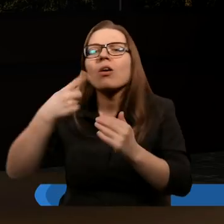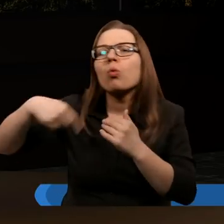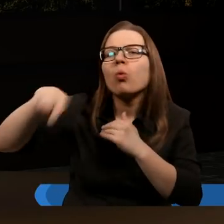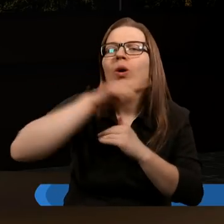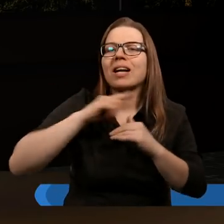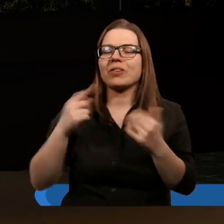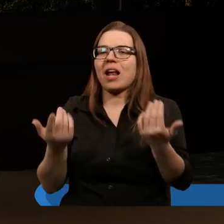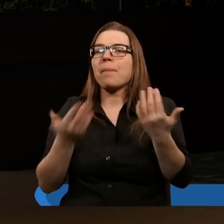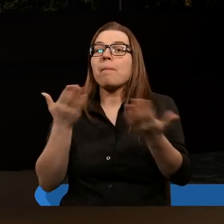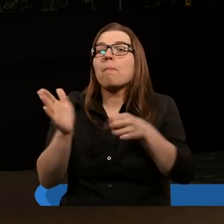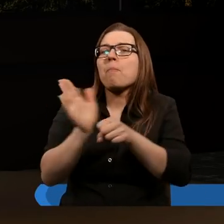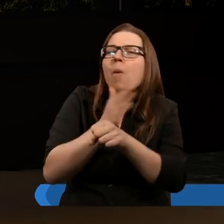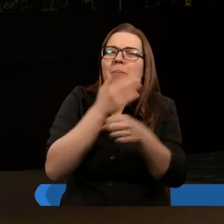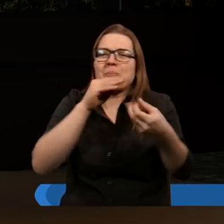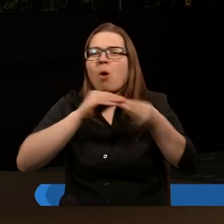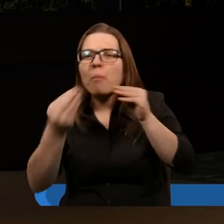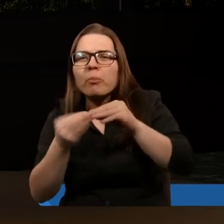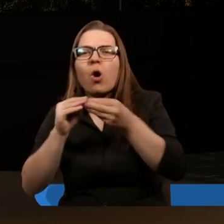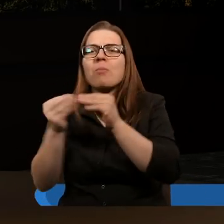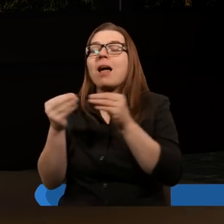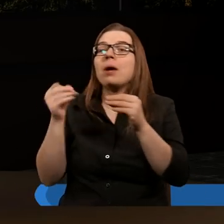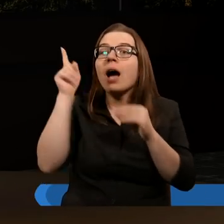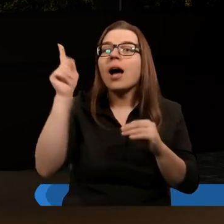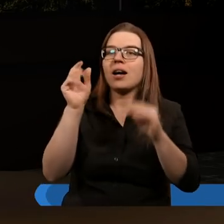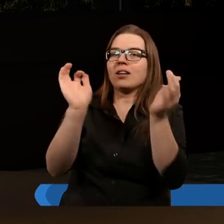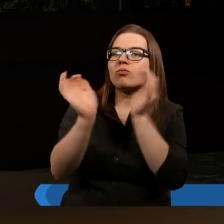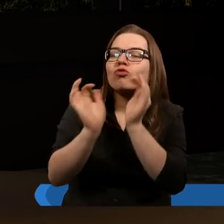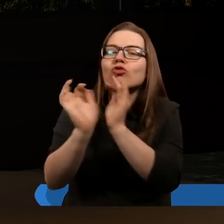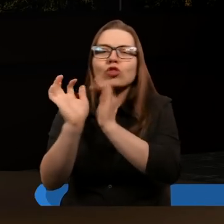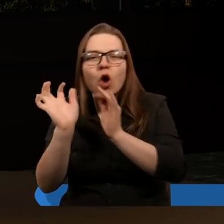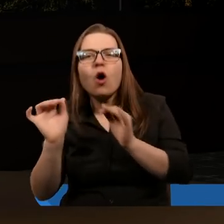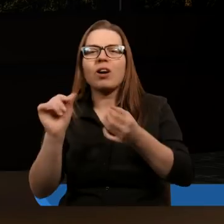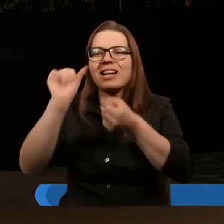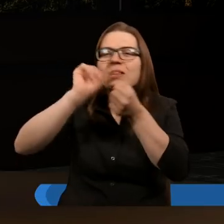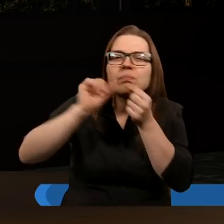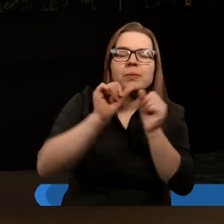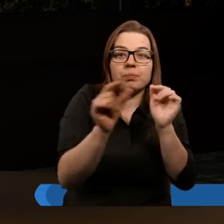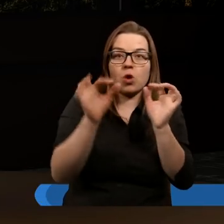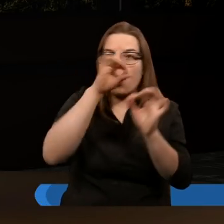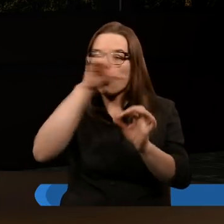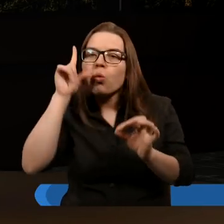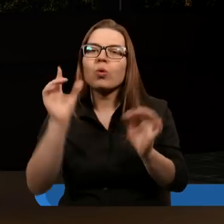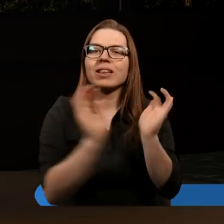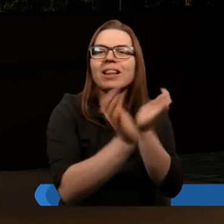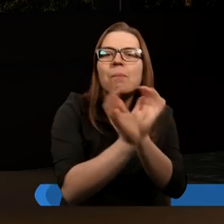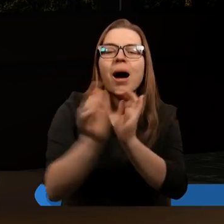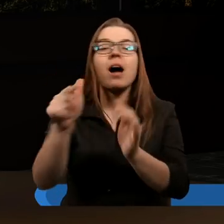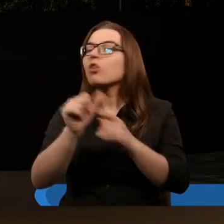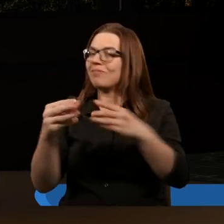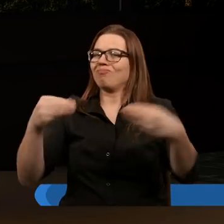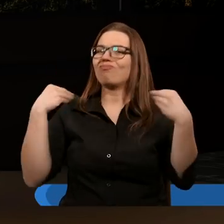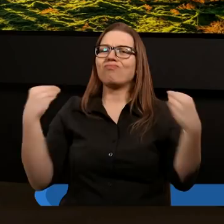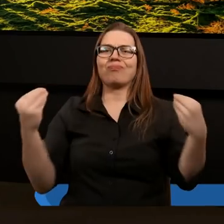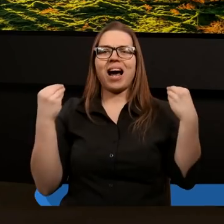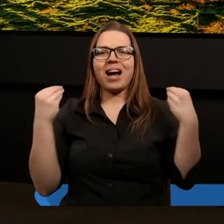i jak pomimo tego, co się dzieje na świecie, kontroluje to wszystko, co się dzieje i prowadzi swój lud. I to jest najpiękniejsze.